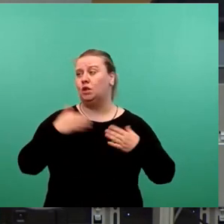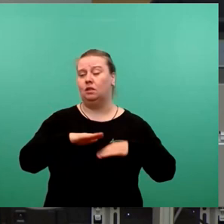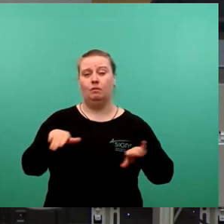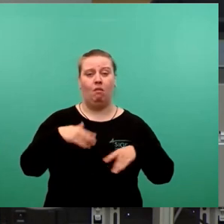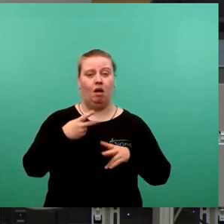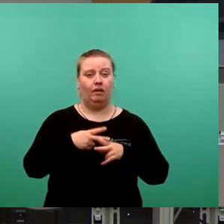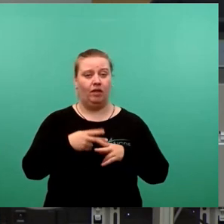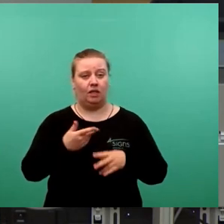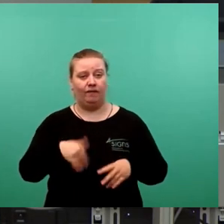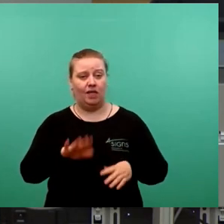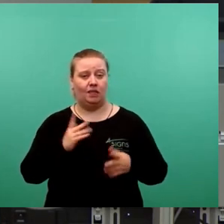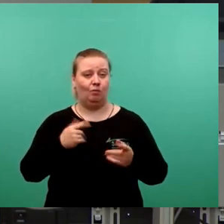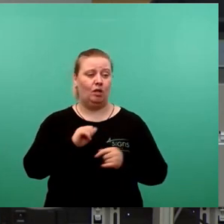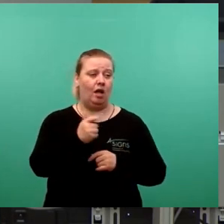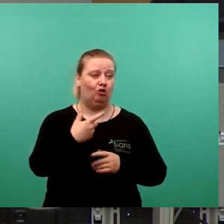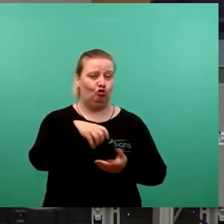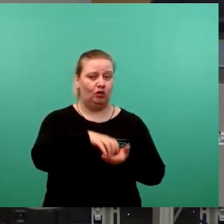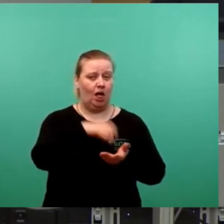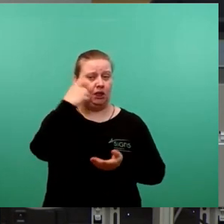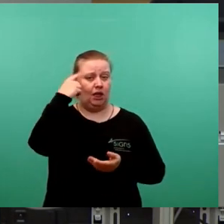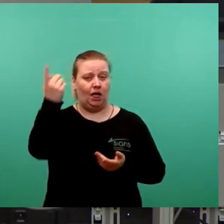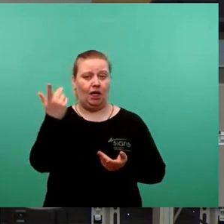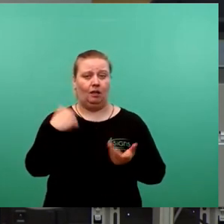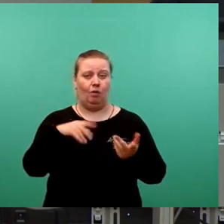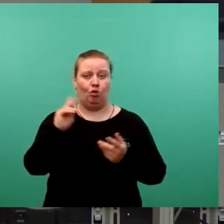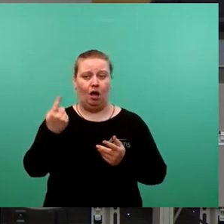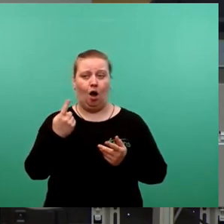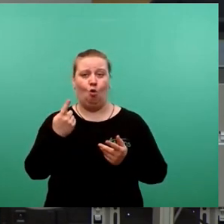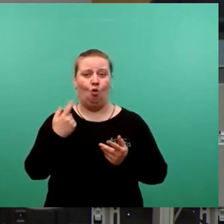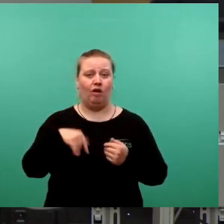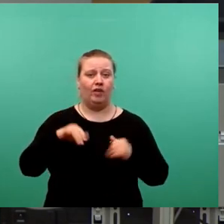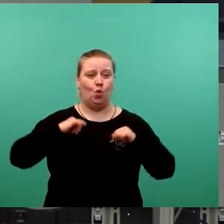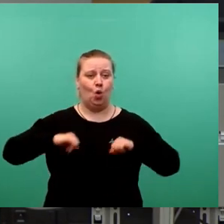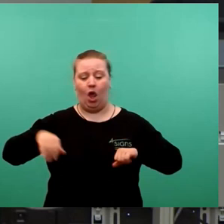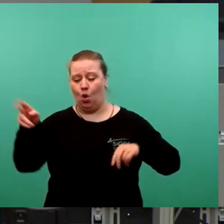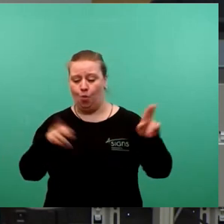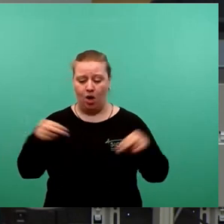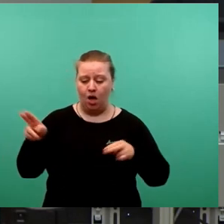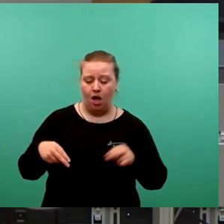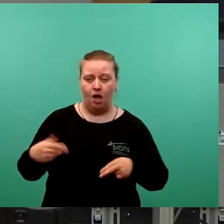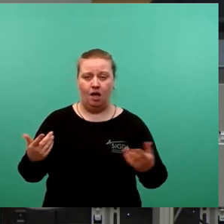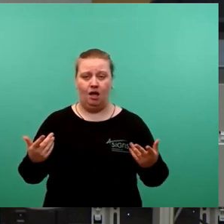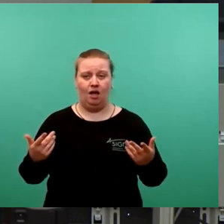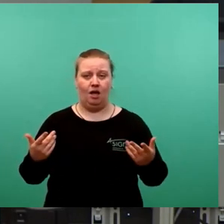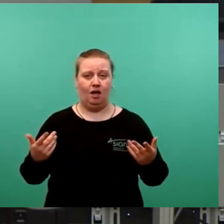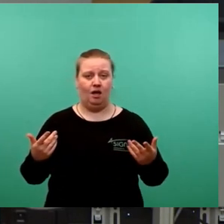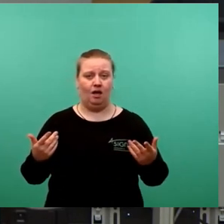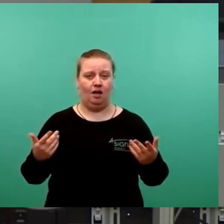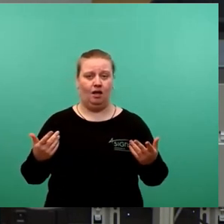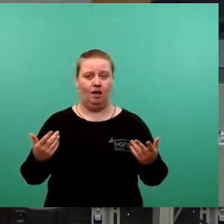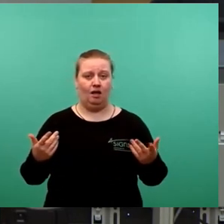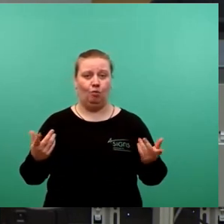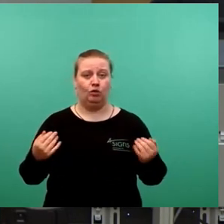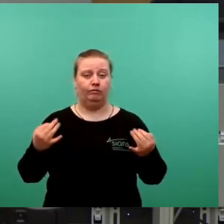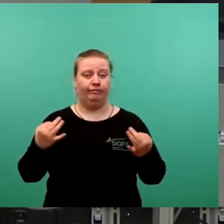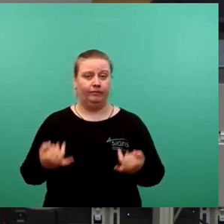einige Stadträtinnen und Stadträte eilten aus dem Urlaub direkt hier in den Ratssaal. Inzwischen